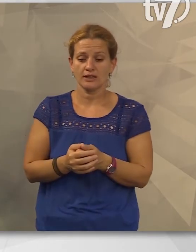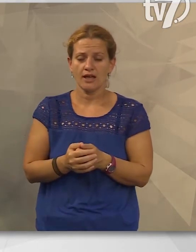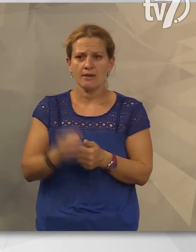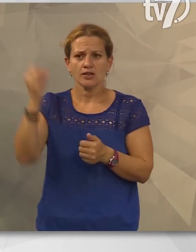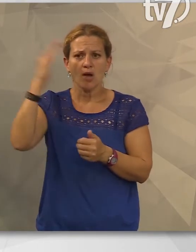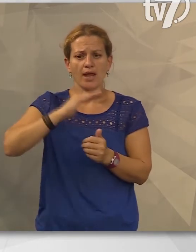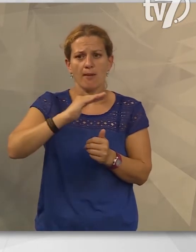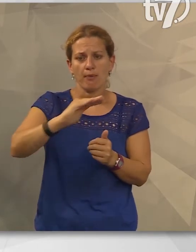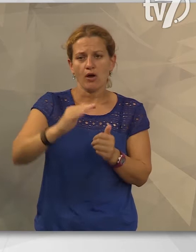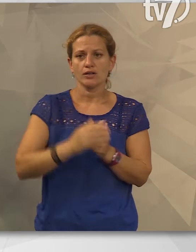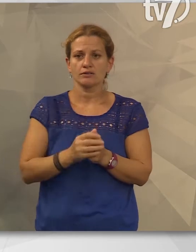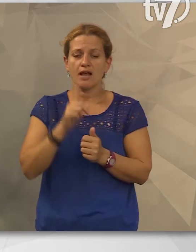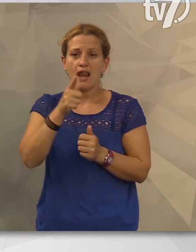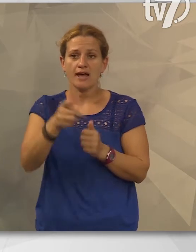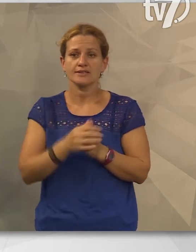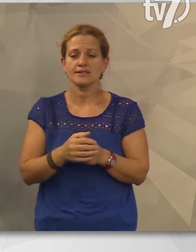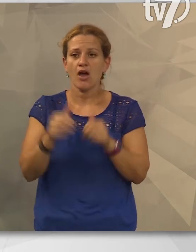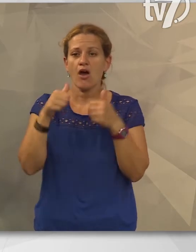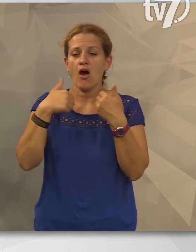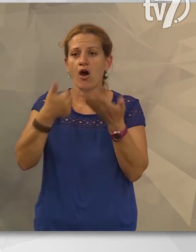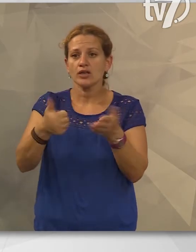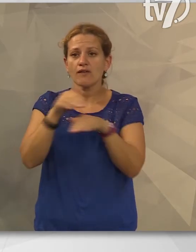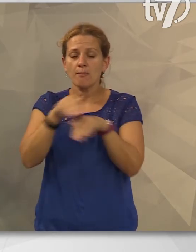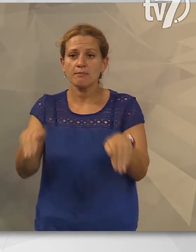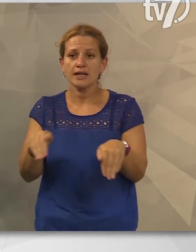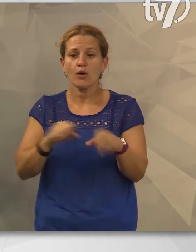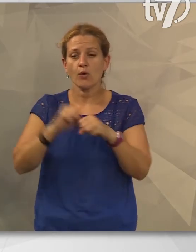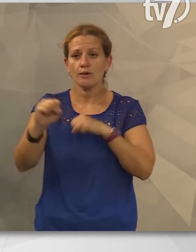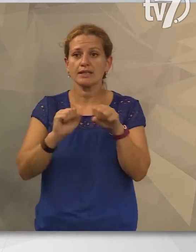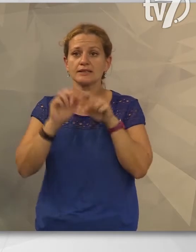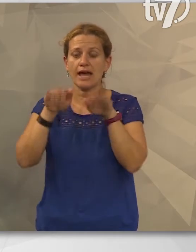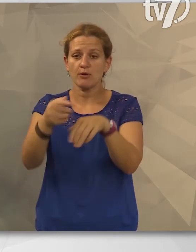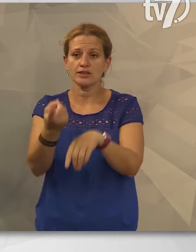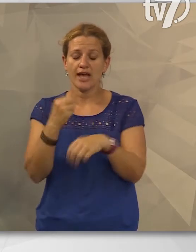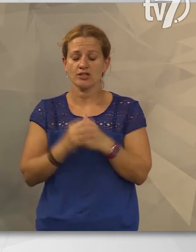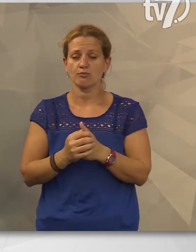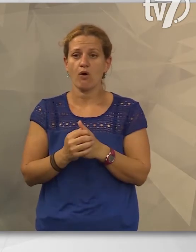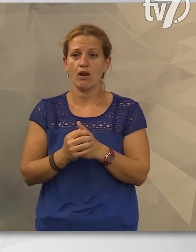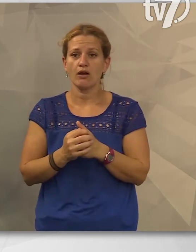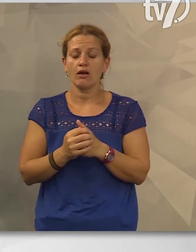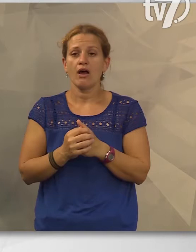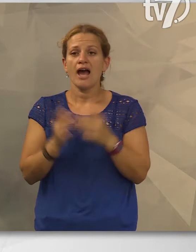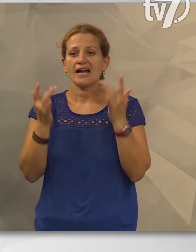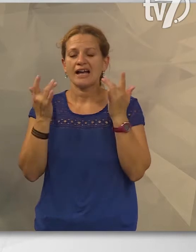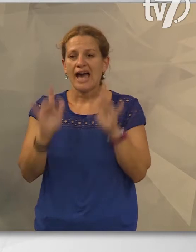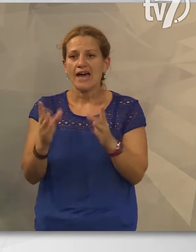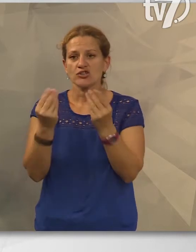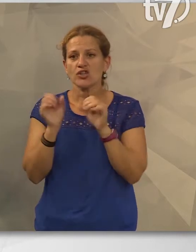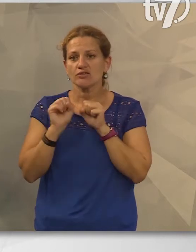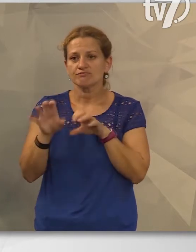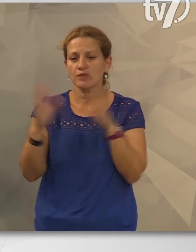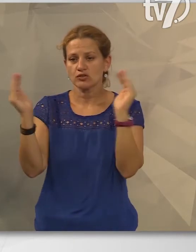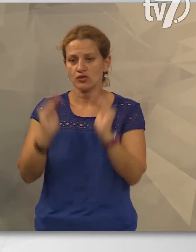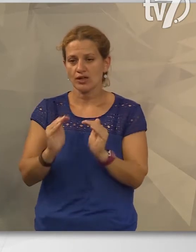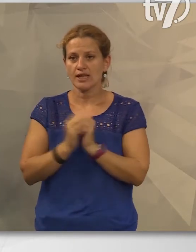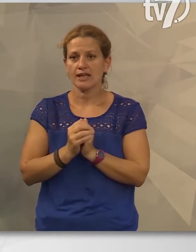napelempark kivitelezése lesz közel 60 millió forint kormányzati támogatásból. Így csökken a cég károsanyag kibocsátása és